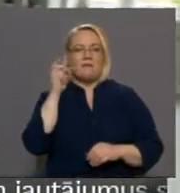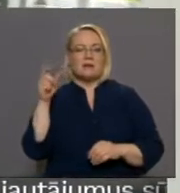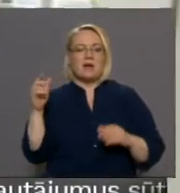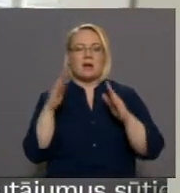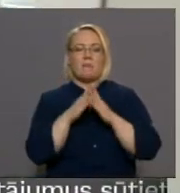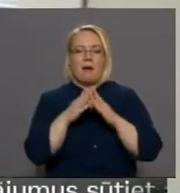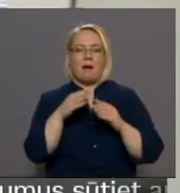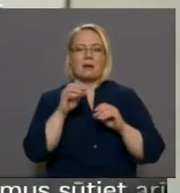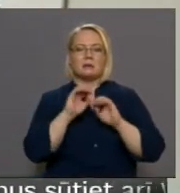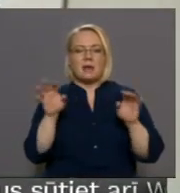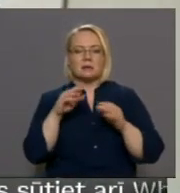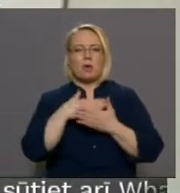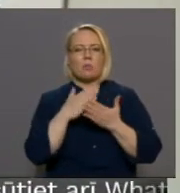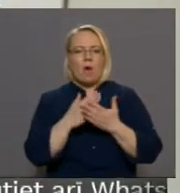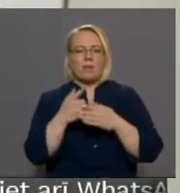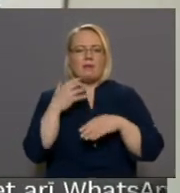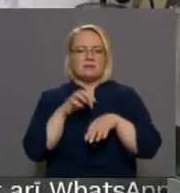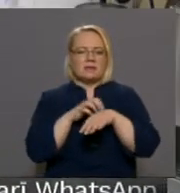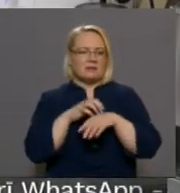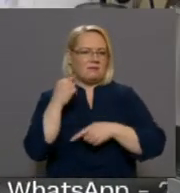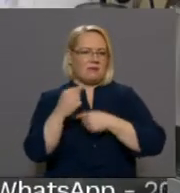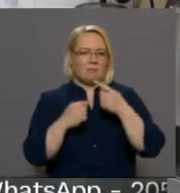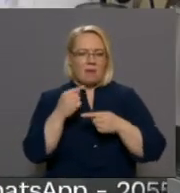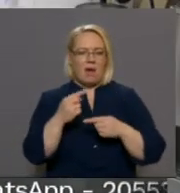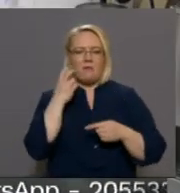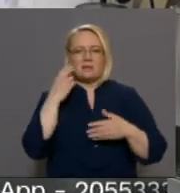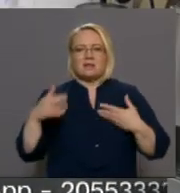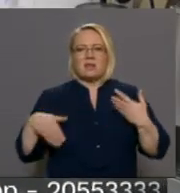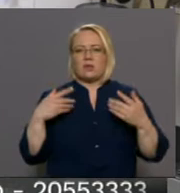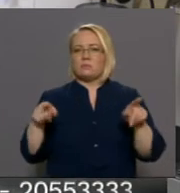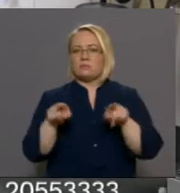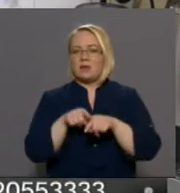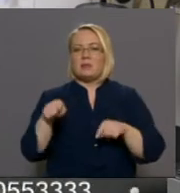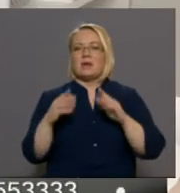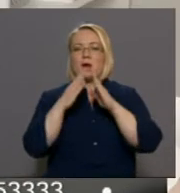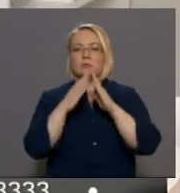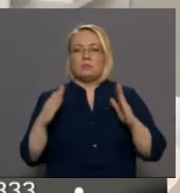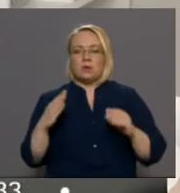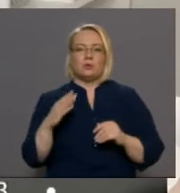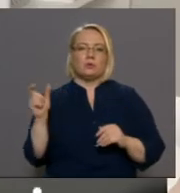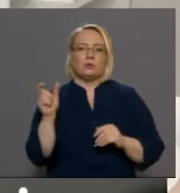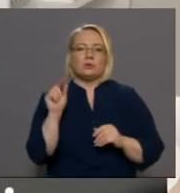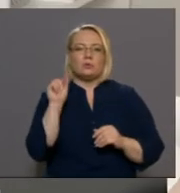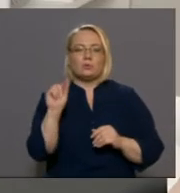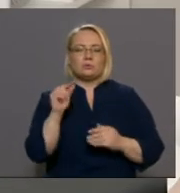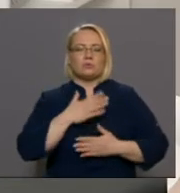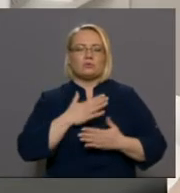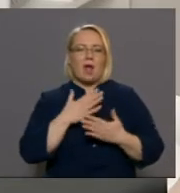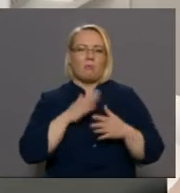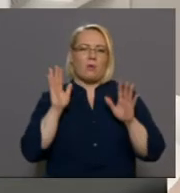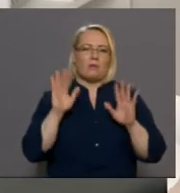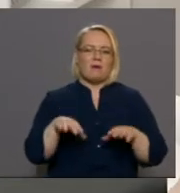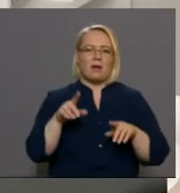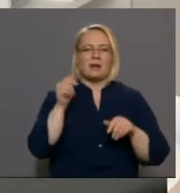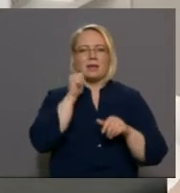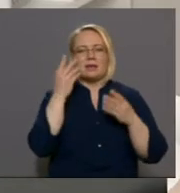nodaļās saspringums vienmēr ir liels un vecāku satraukums nav mazāks, bet šajā namā kaut uz brīdi uzelpot palīdz vismazākās ikdienšķās lietas,